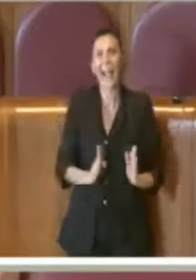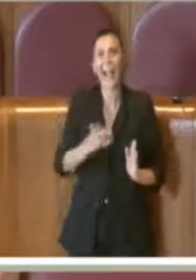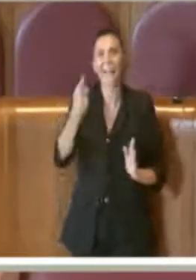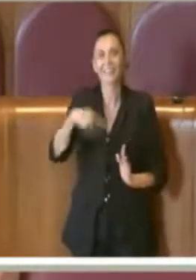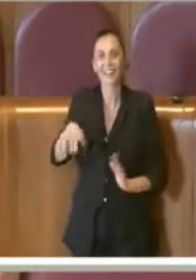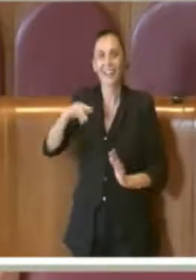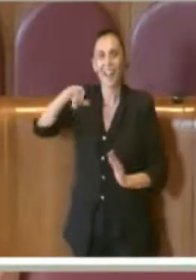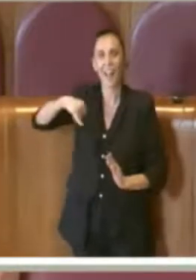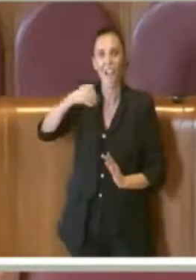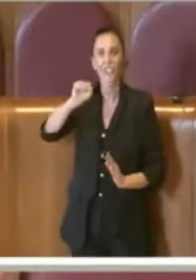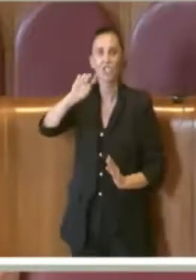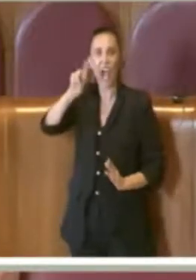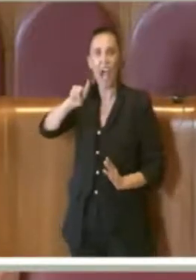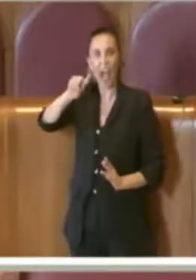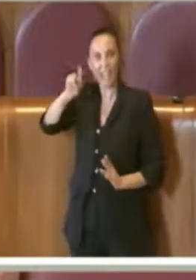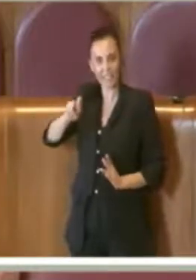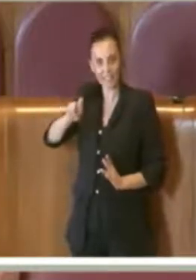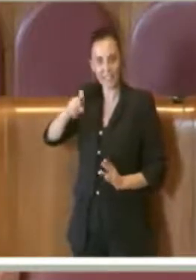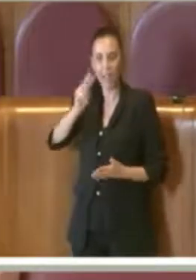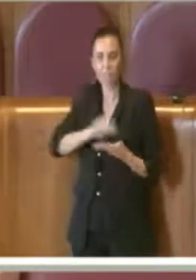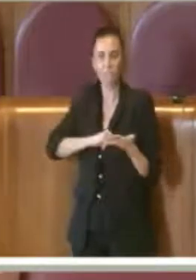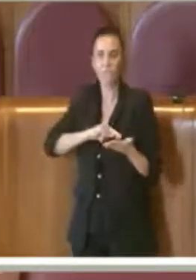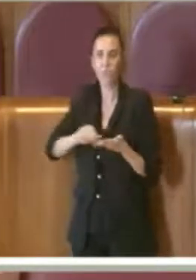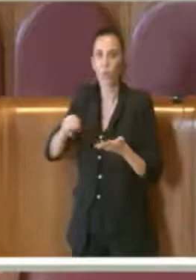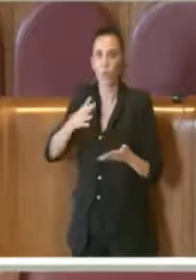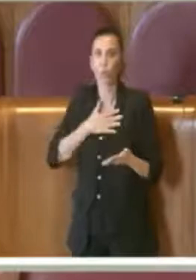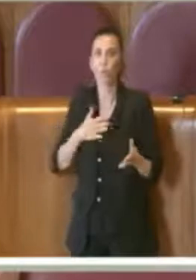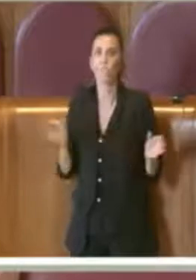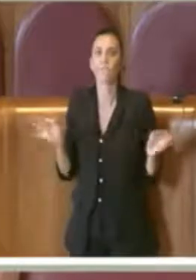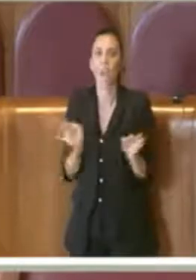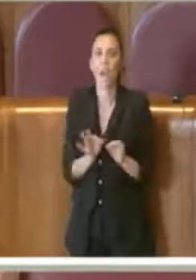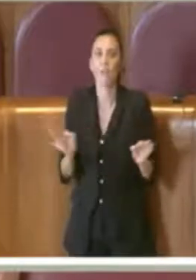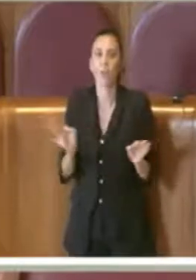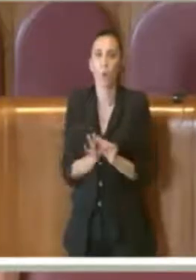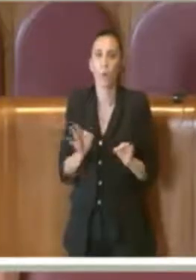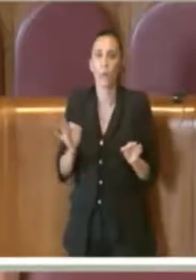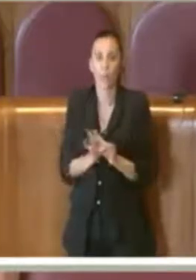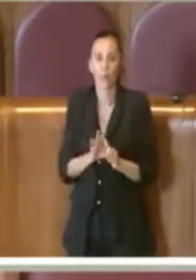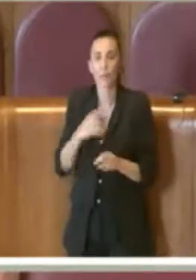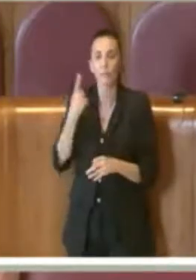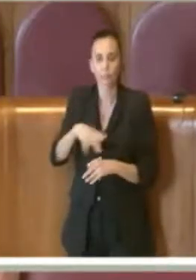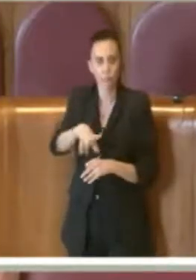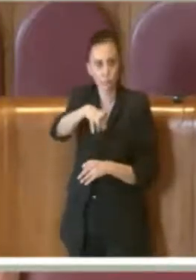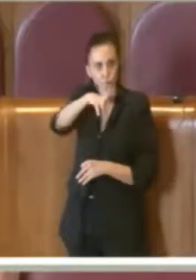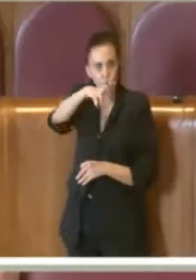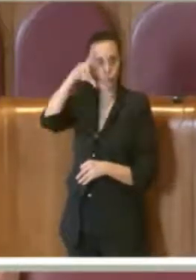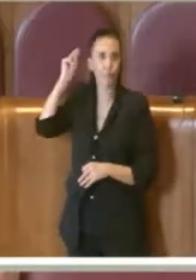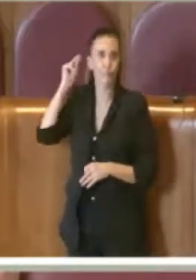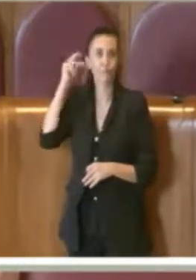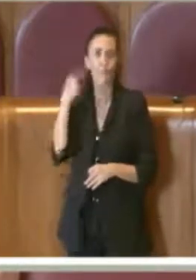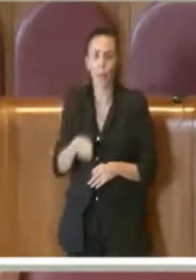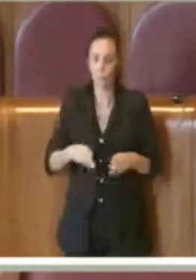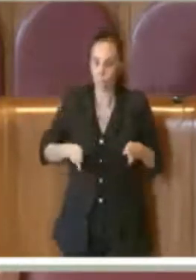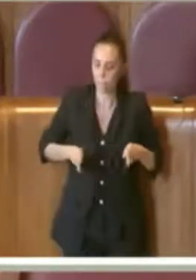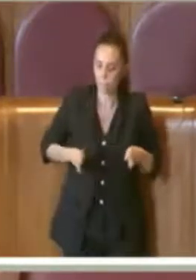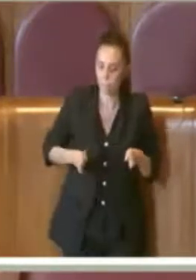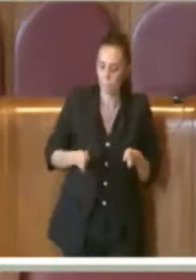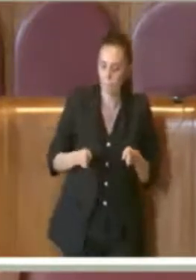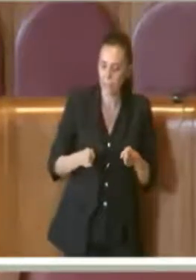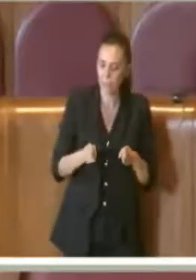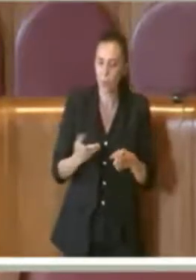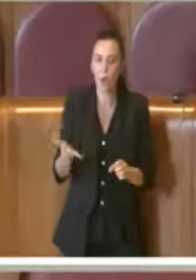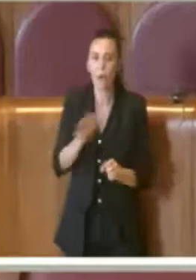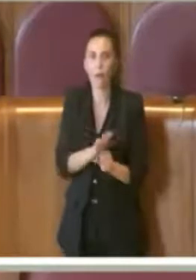il nostro voto sarà favolevole proprio riconoscendo che si va avanti proprio nel percorso di